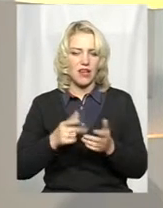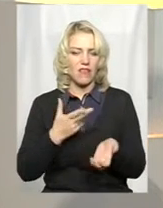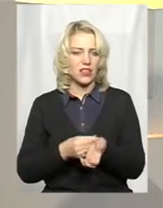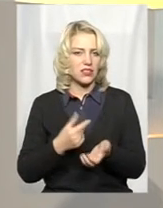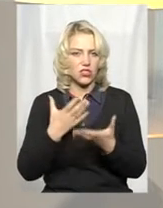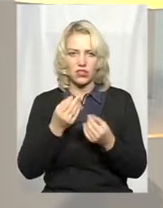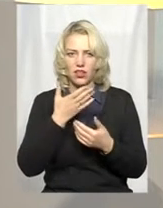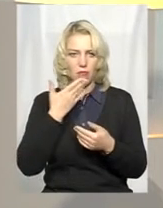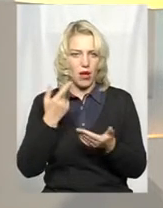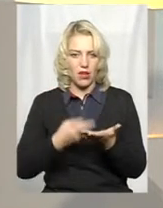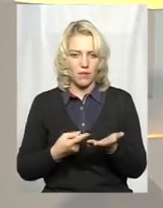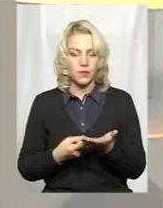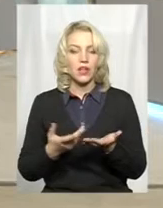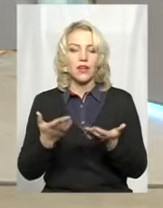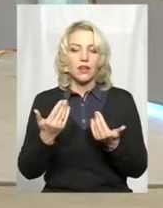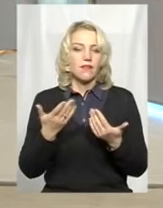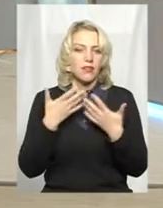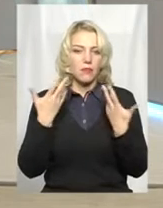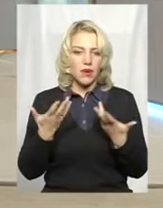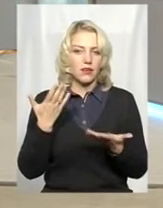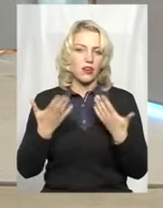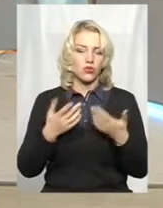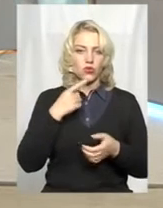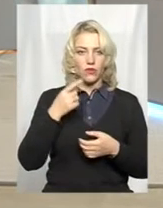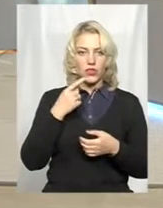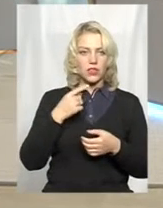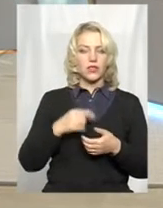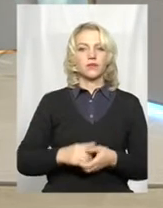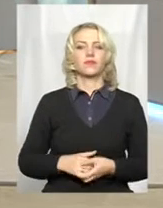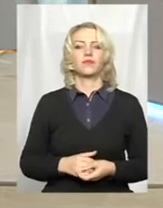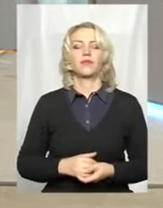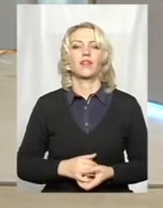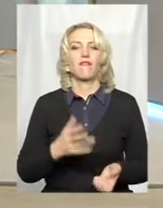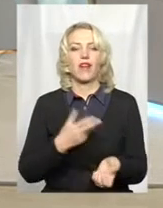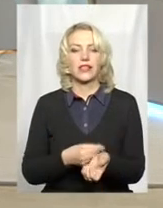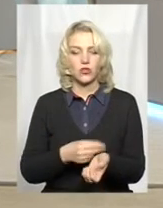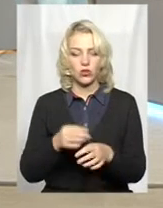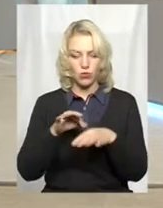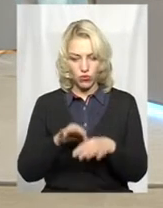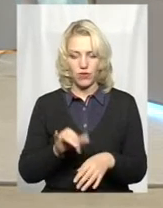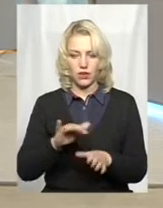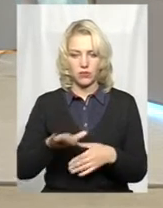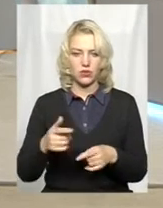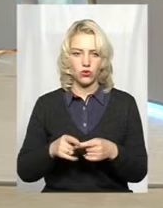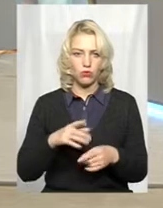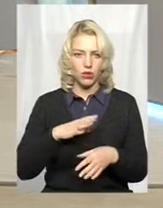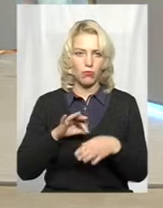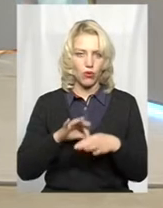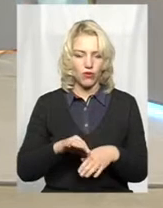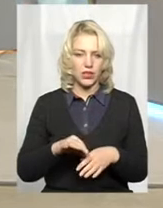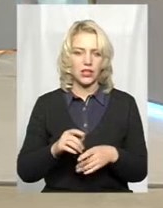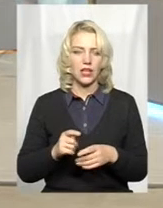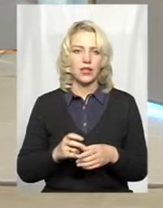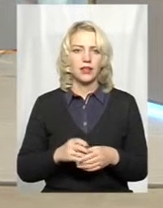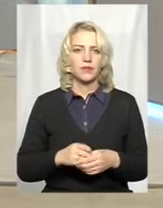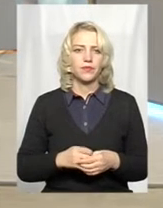Певна річ, немає. Якщо взяти, ну, вакцинацію провели, після цього було проведено засідання